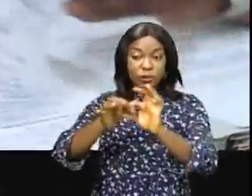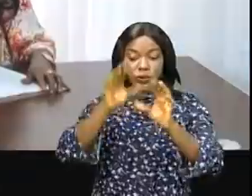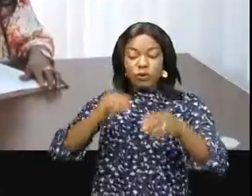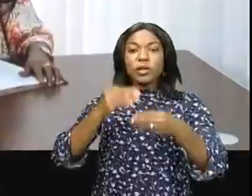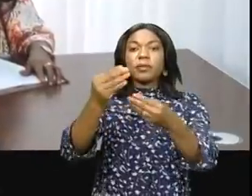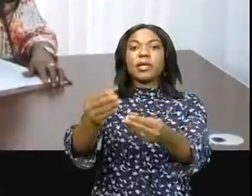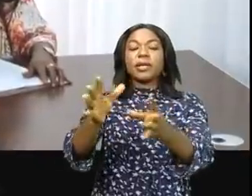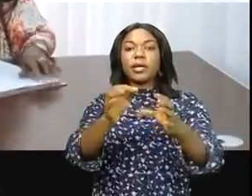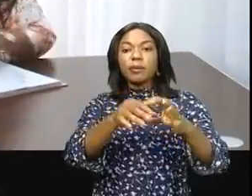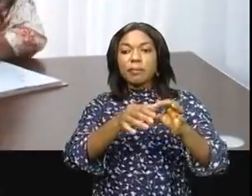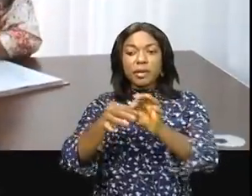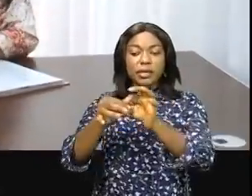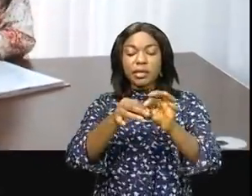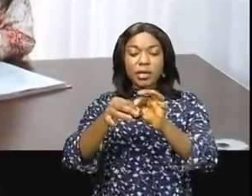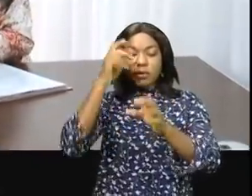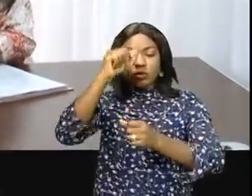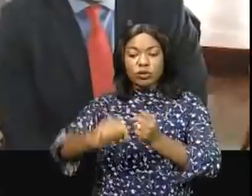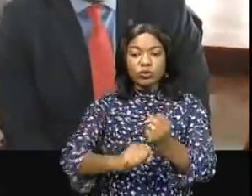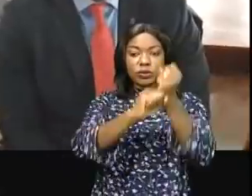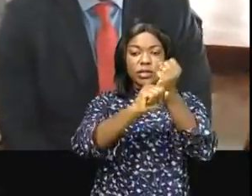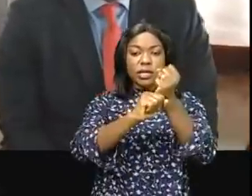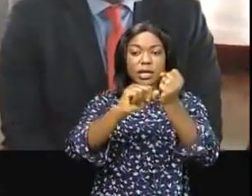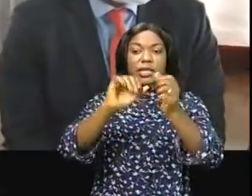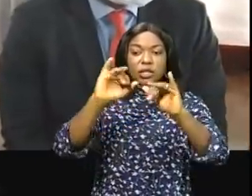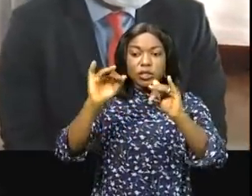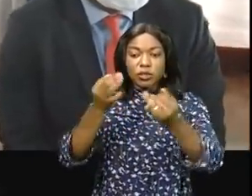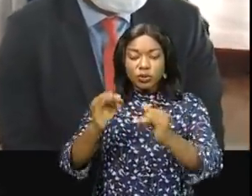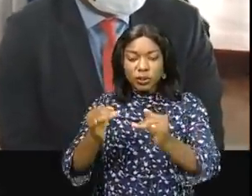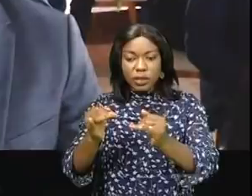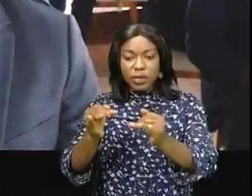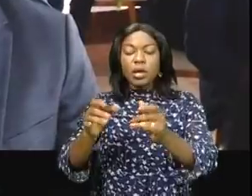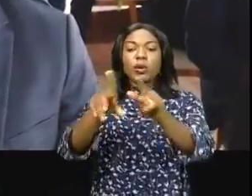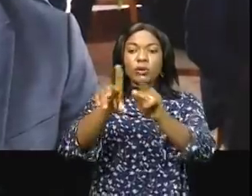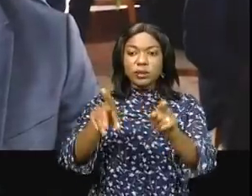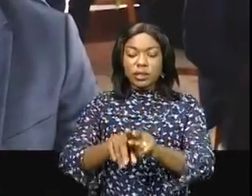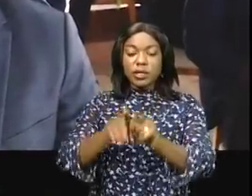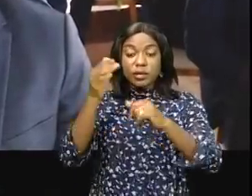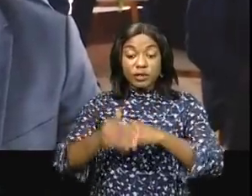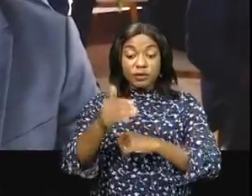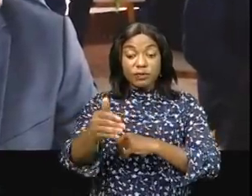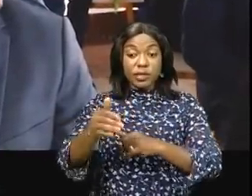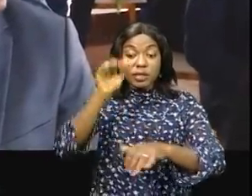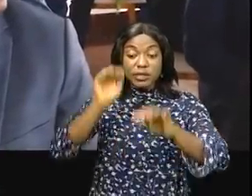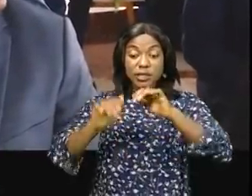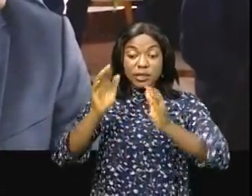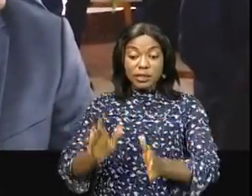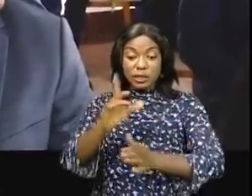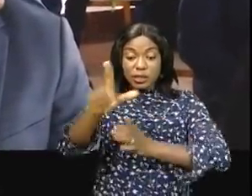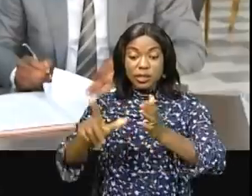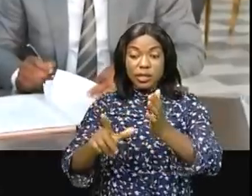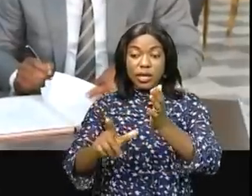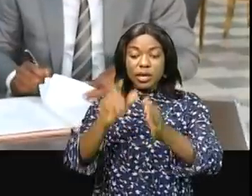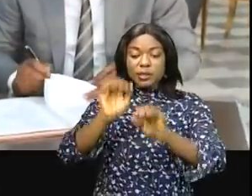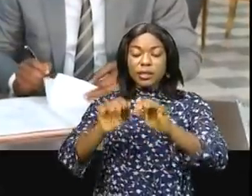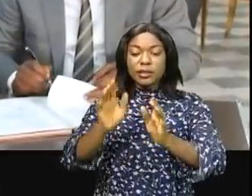mise en place du partenariat pour le soutien au projet pilote du championnat de football scolaire. En présence du directeur de cabinet du chef de l'État, Guylain